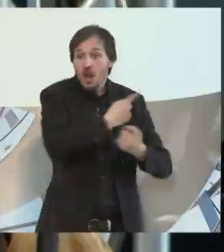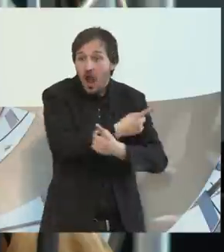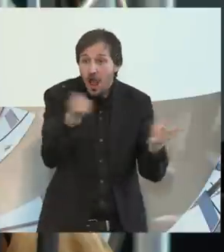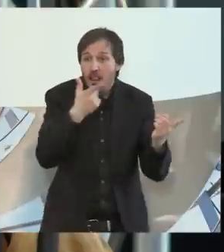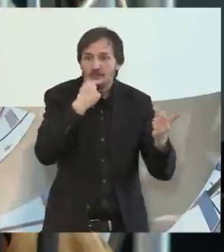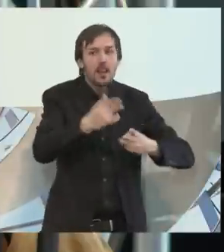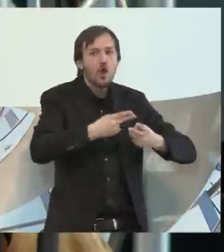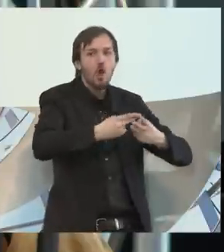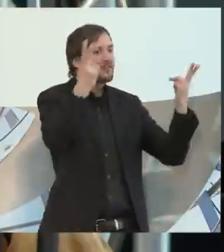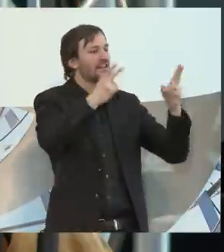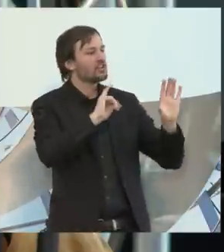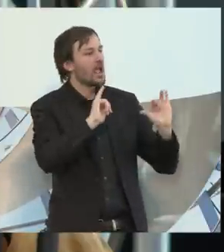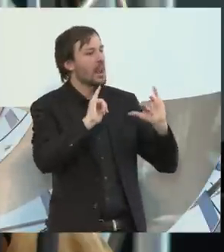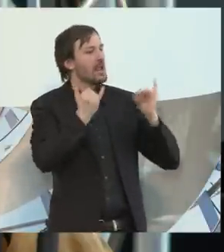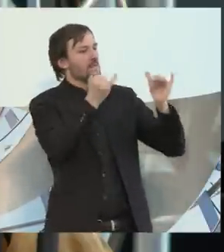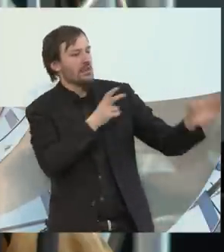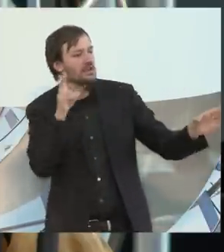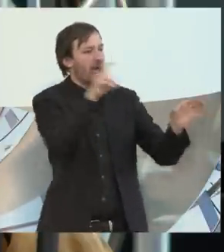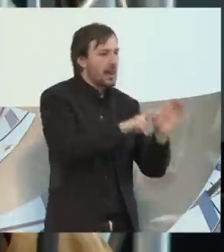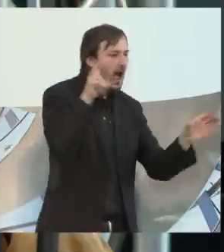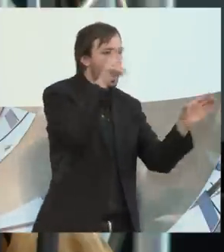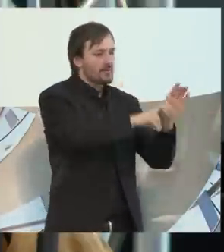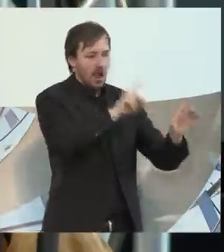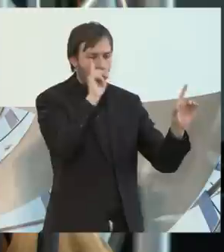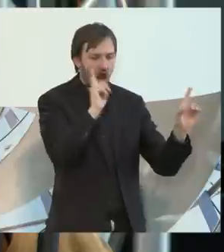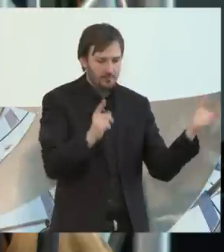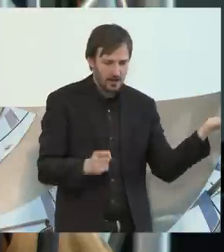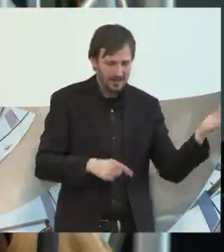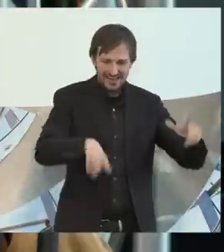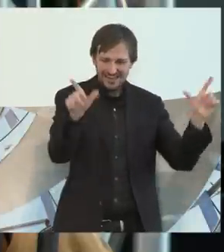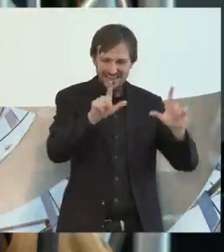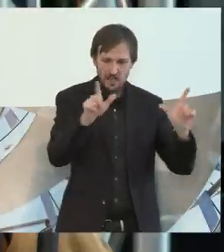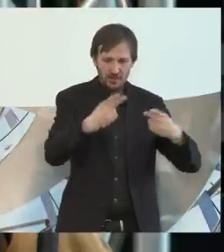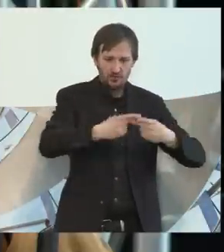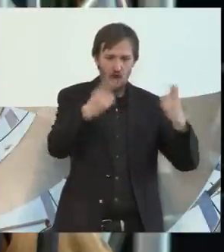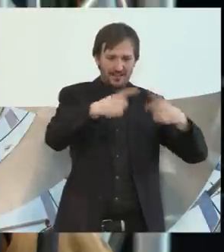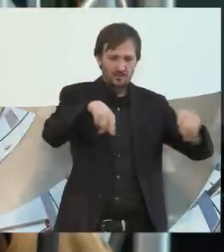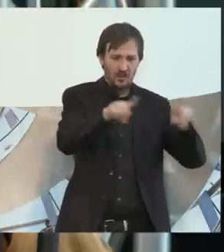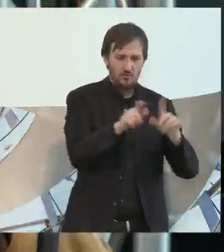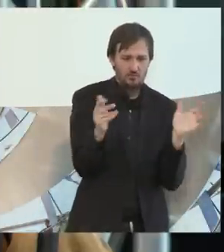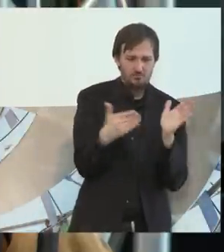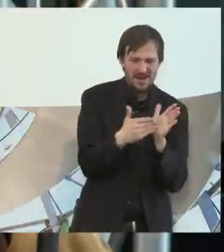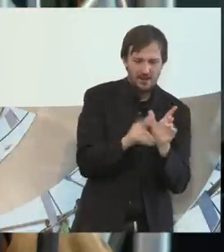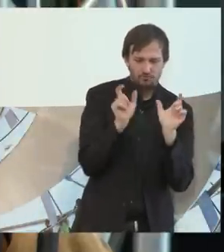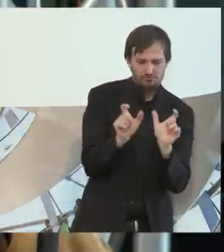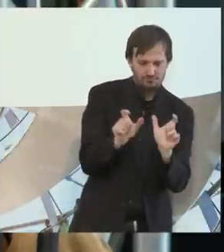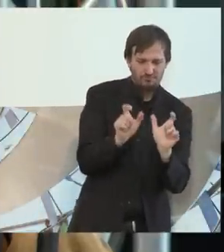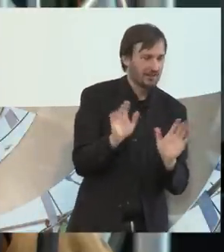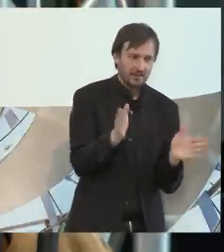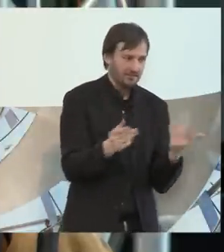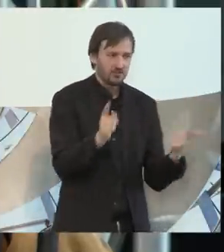öffentlichen Leben, aber wenn wir schon in der Öffentlichkeit, im öffentlichen Raum behindert werden, funktioniert das nicht. Punkt zwei